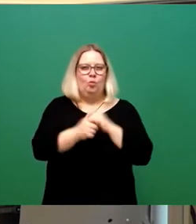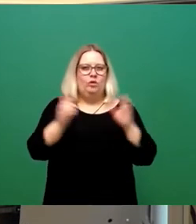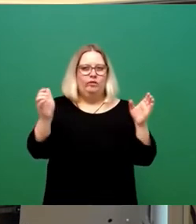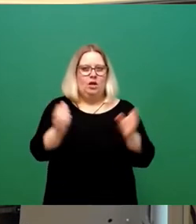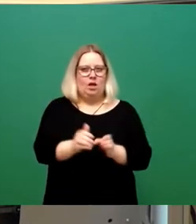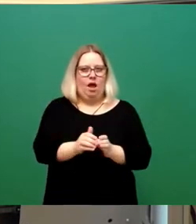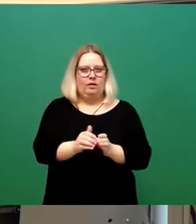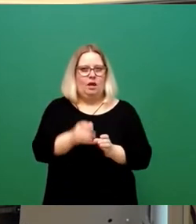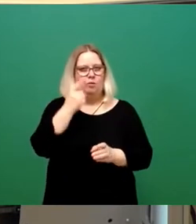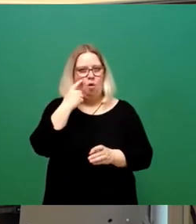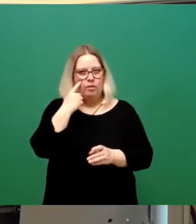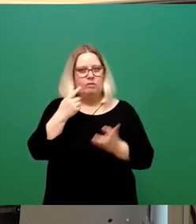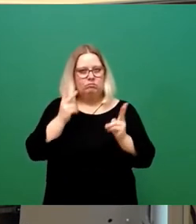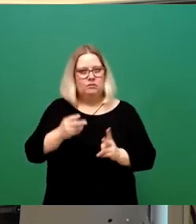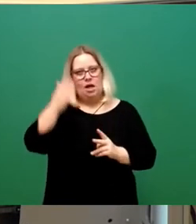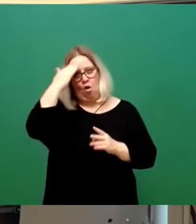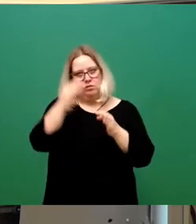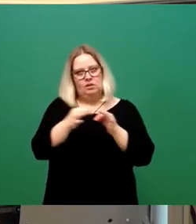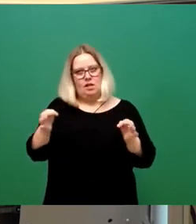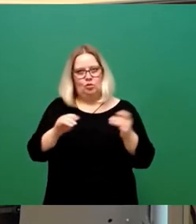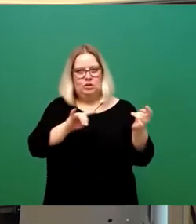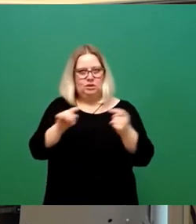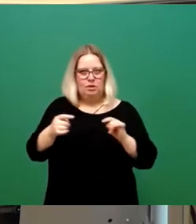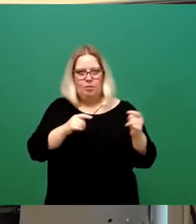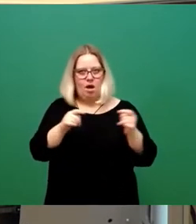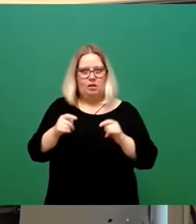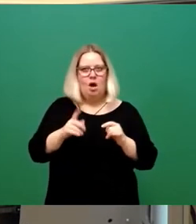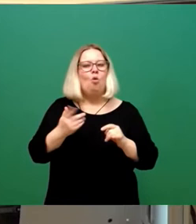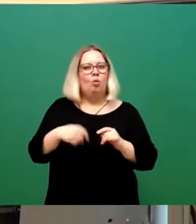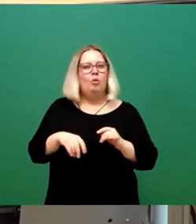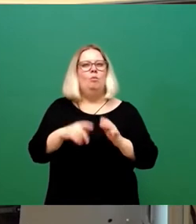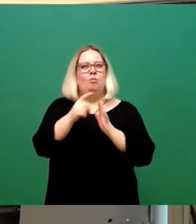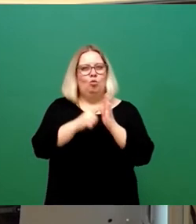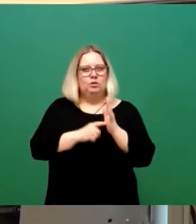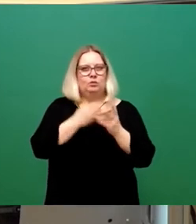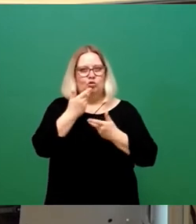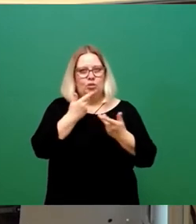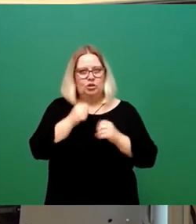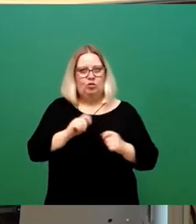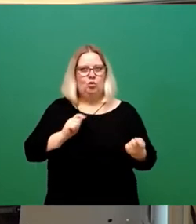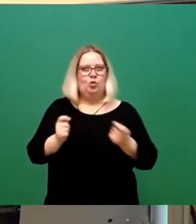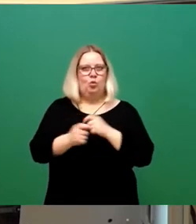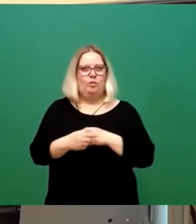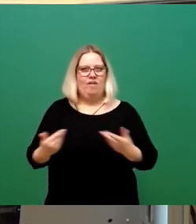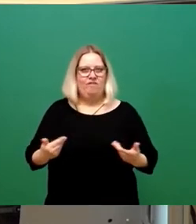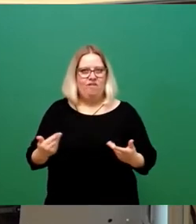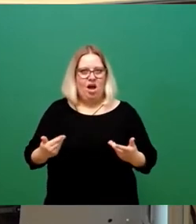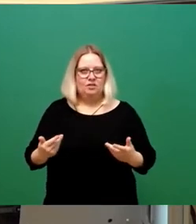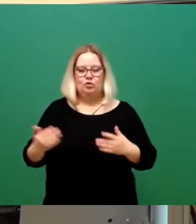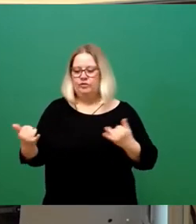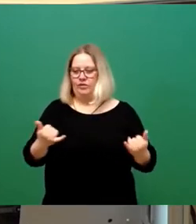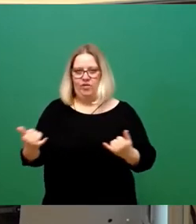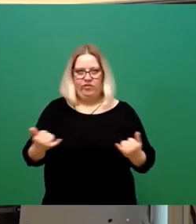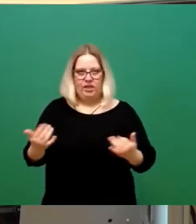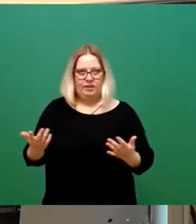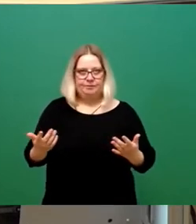Hauptsatzungsdebatte. Ja, da gibt es durchaus Punkte, wo man darüber reden kann, was noch geändert werden soll und was in welcher Form geändert werden soll.